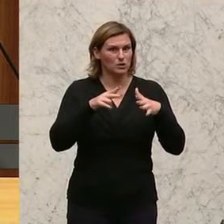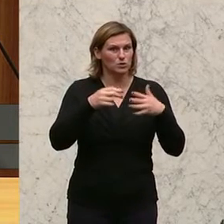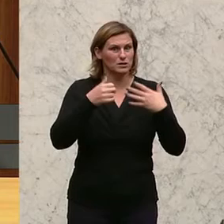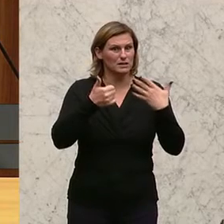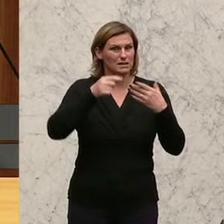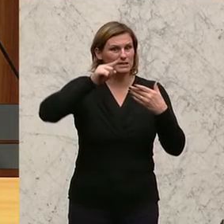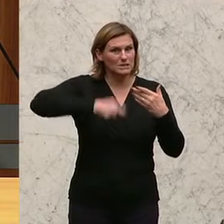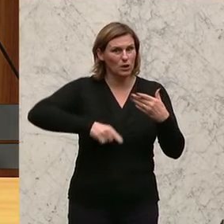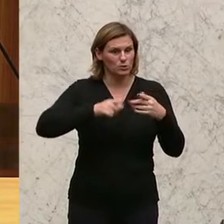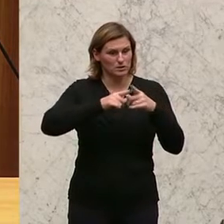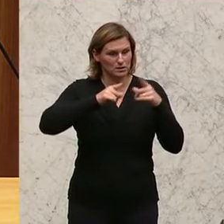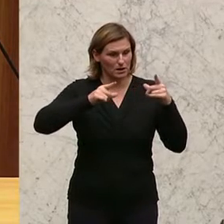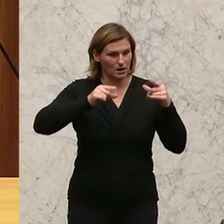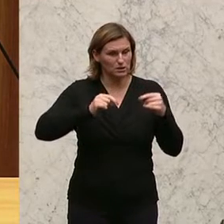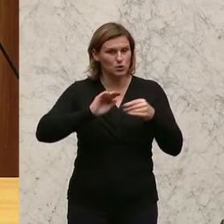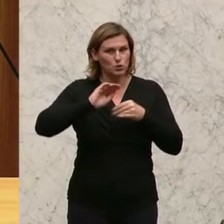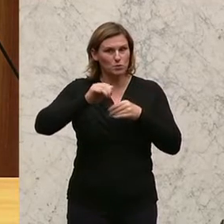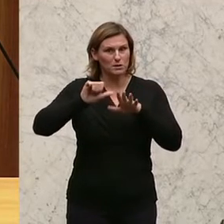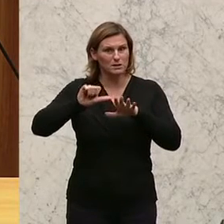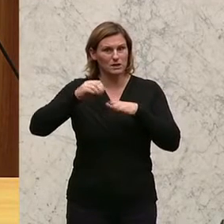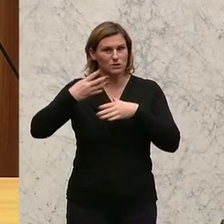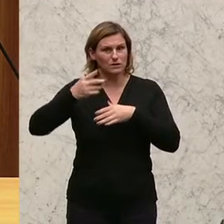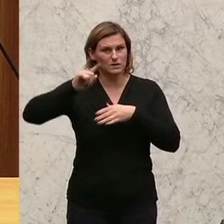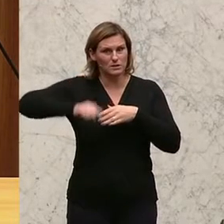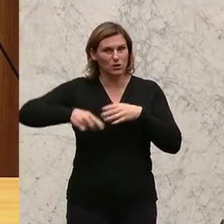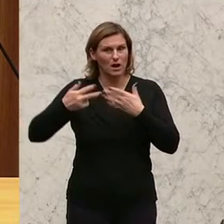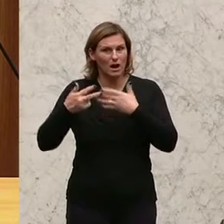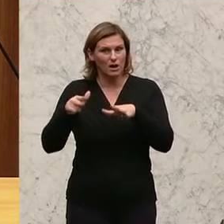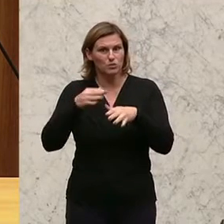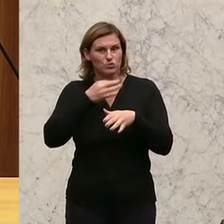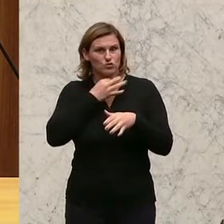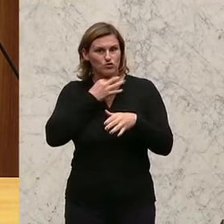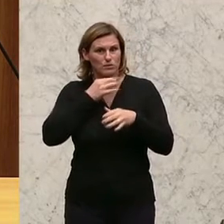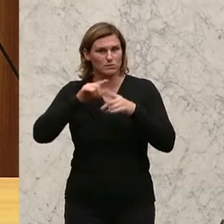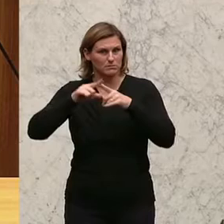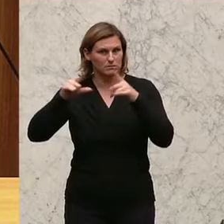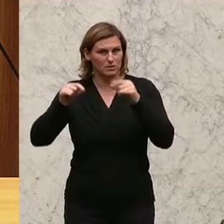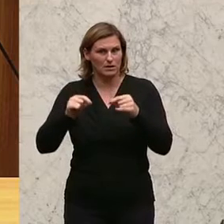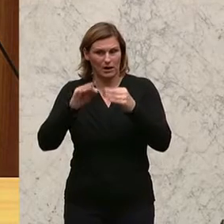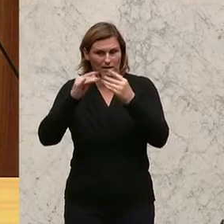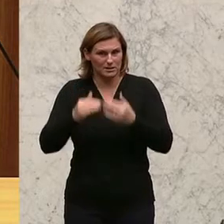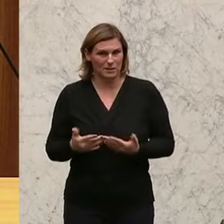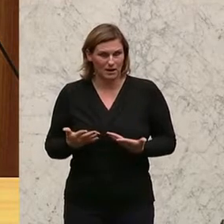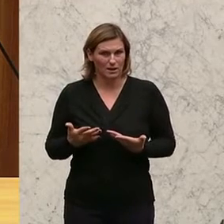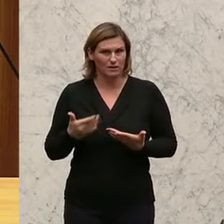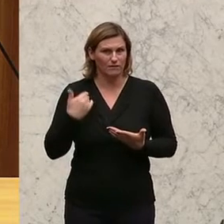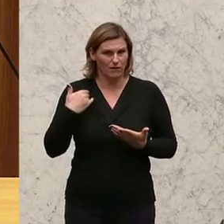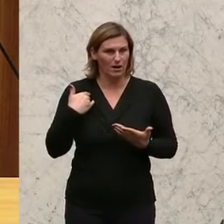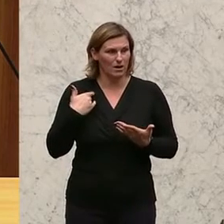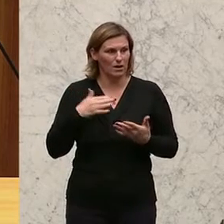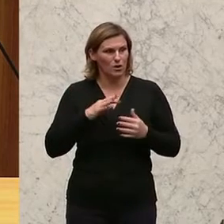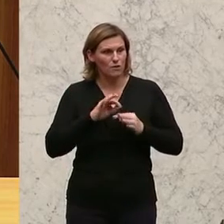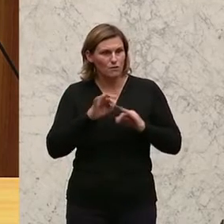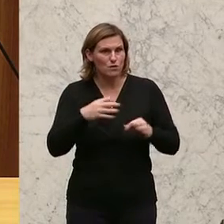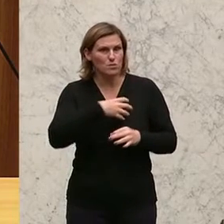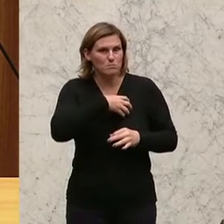Wahlkarten über 46.800 Stimmzettel nicht ausgezählt werden konnten. Und das war eben für den